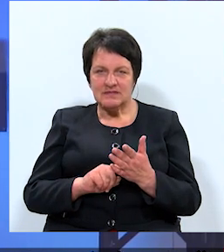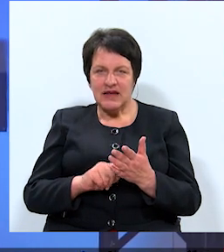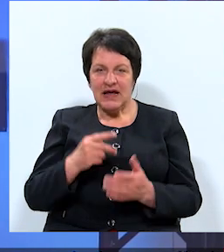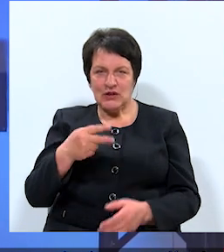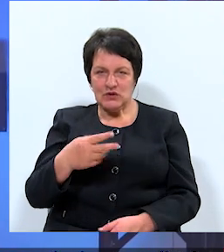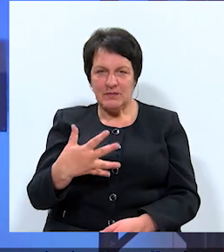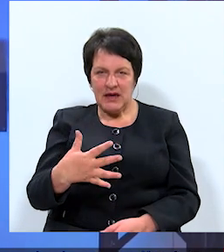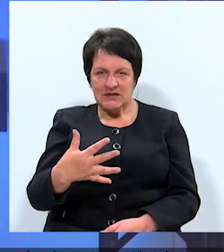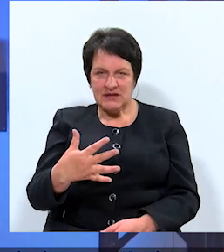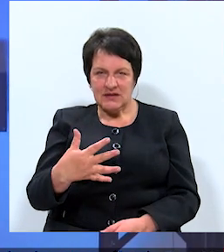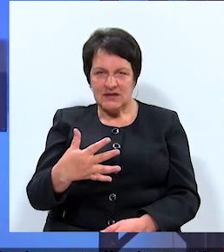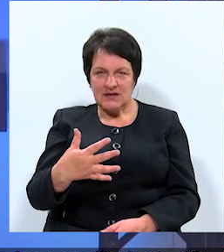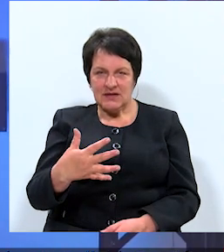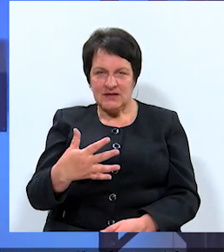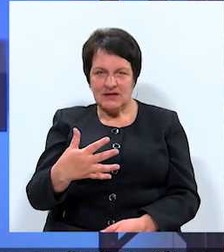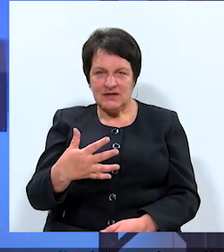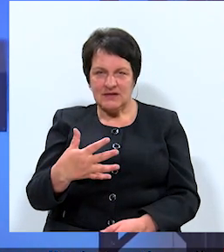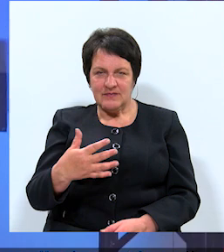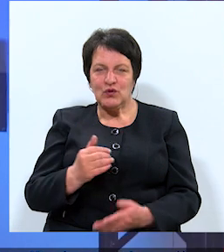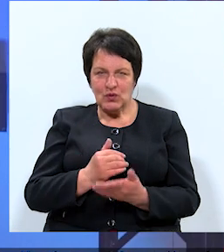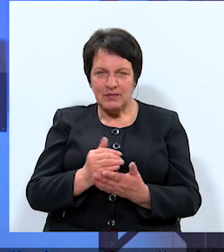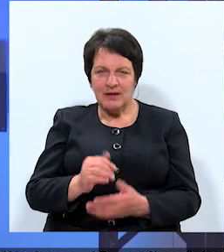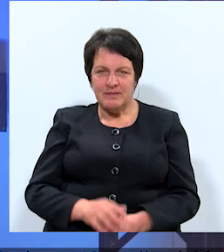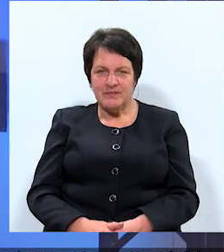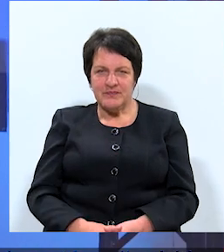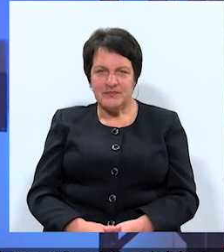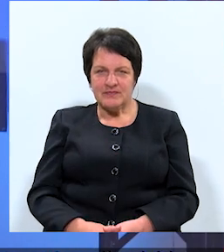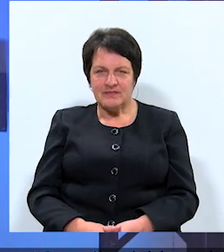25 minūšu braucītas. Turpinām.